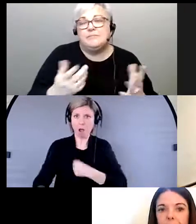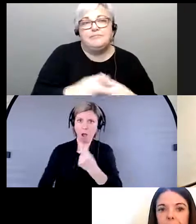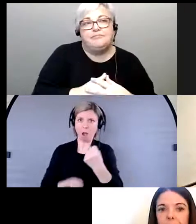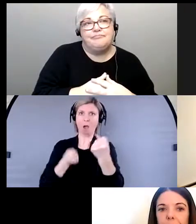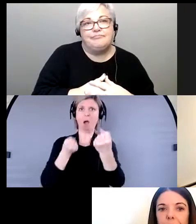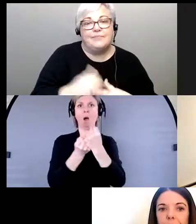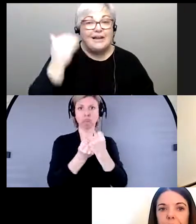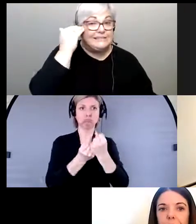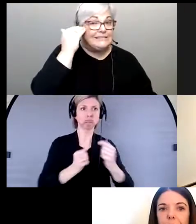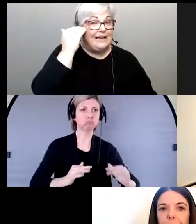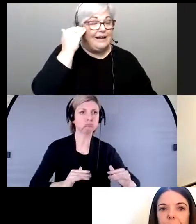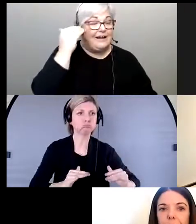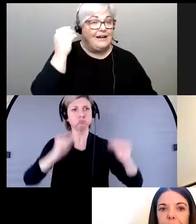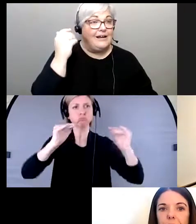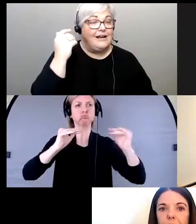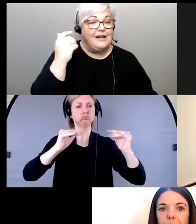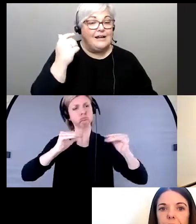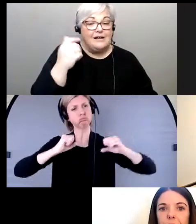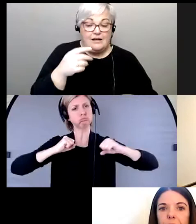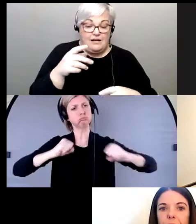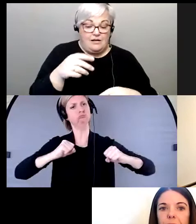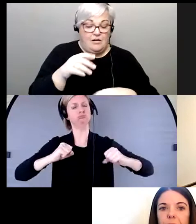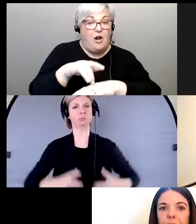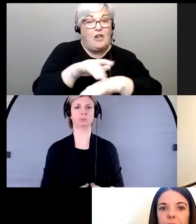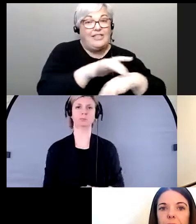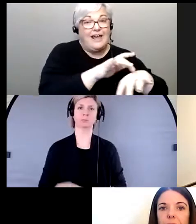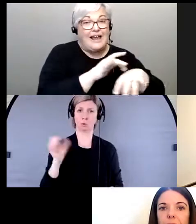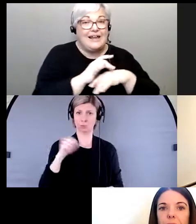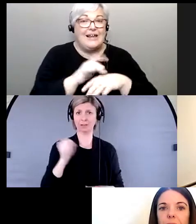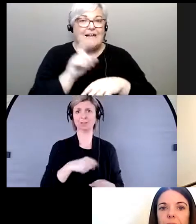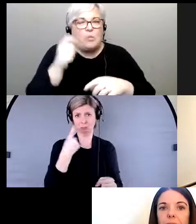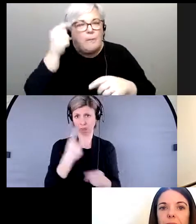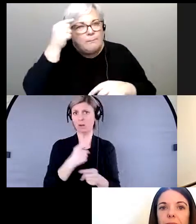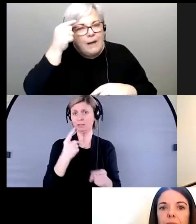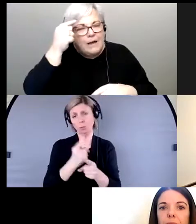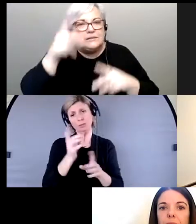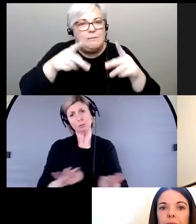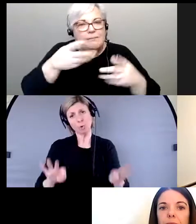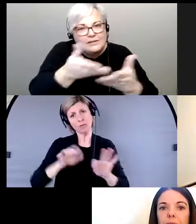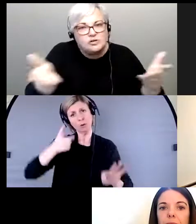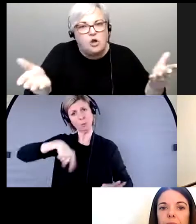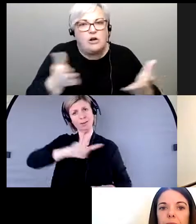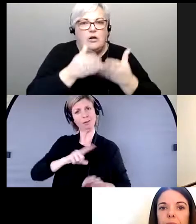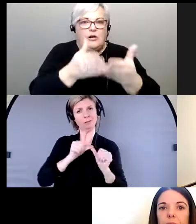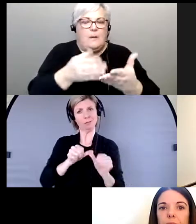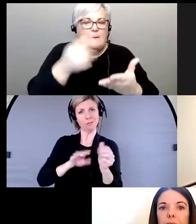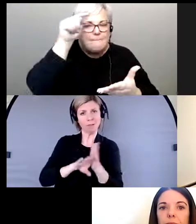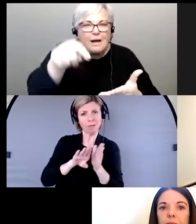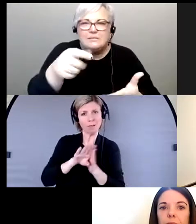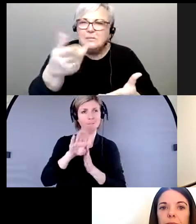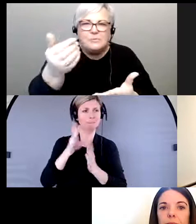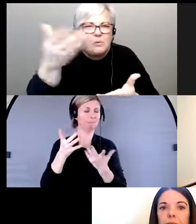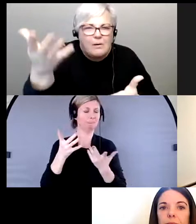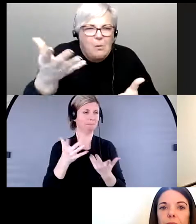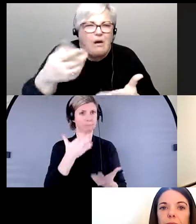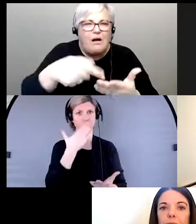conscientes qu'elles travaillent avec des personnes sur le terrain. On doit se préoccuper des gens qu'on aide. Vous avez parlé de